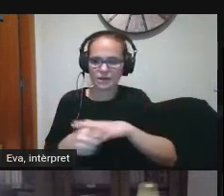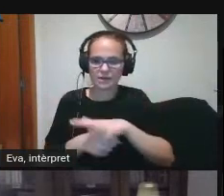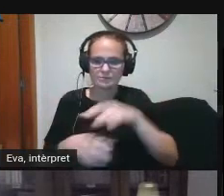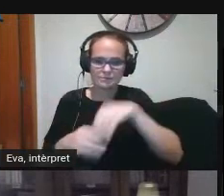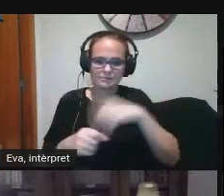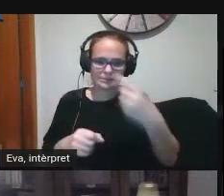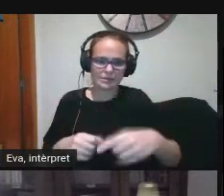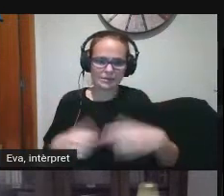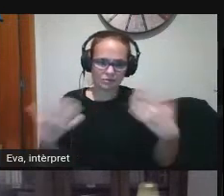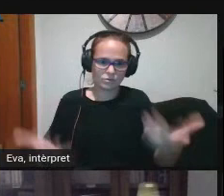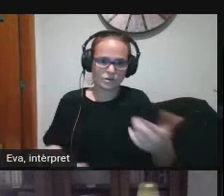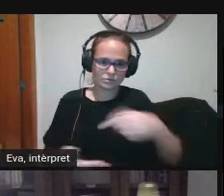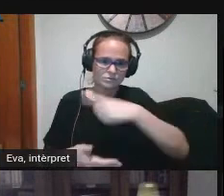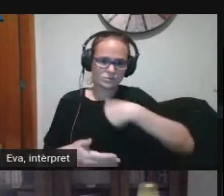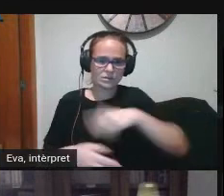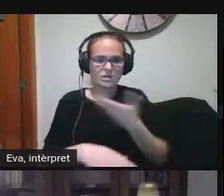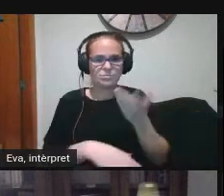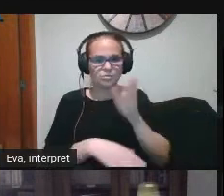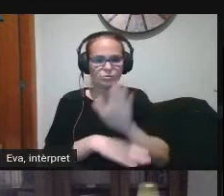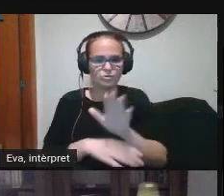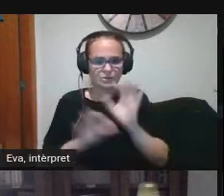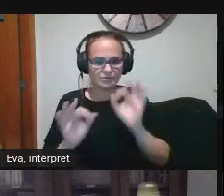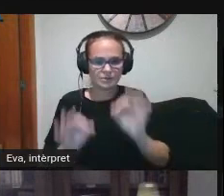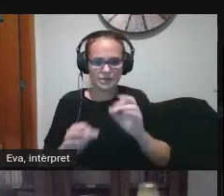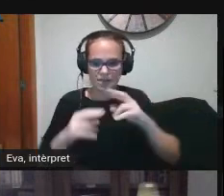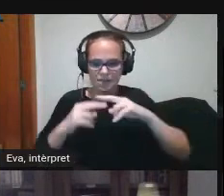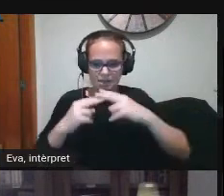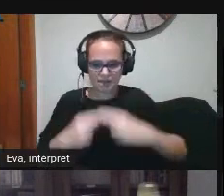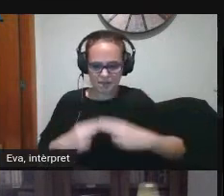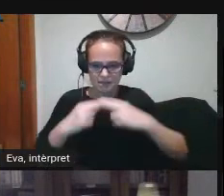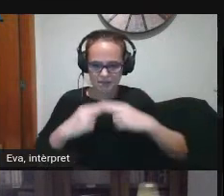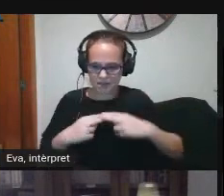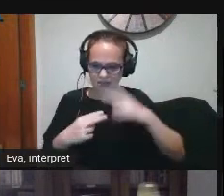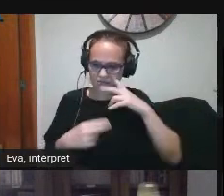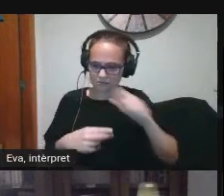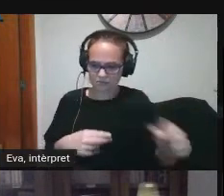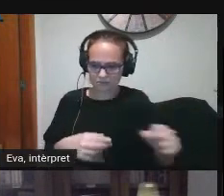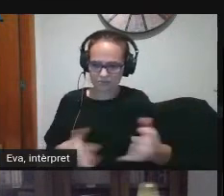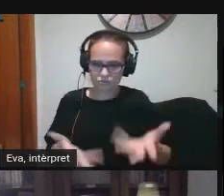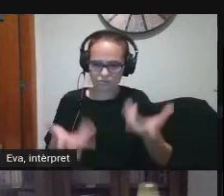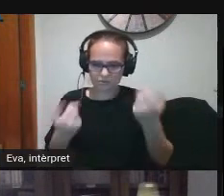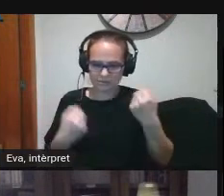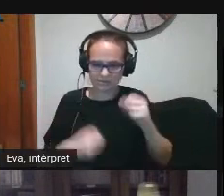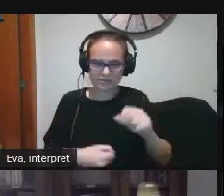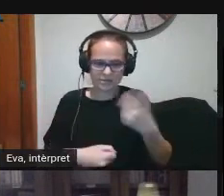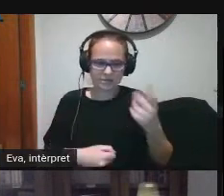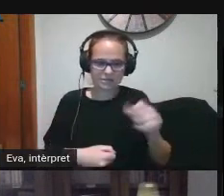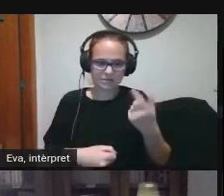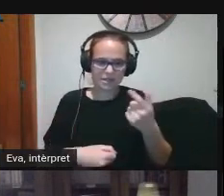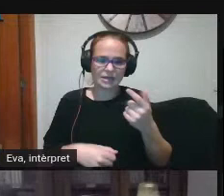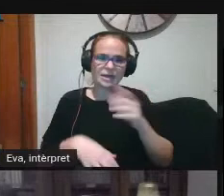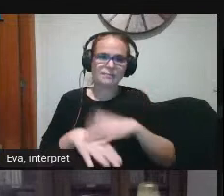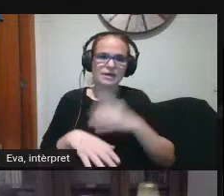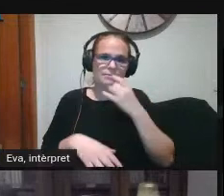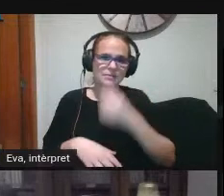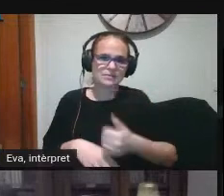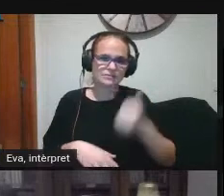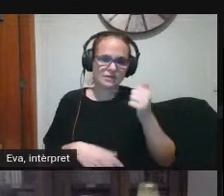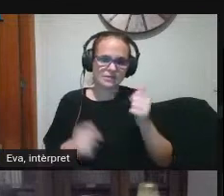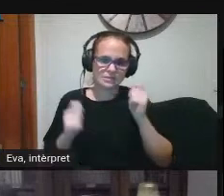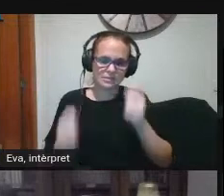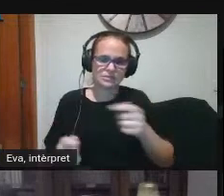us proposem que feu una autodiagnosi de la competència digital i per facilitar-ho hem fet un